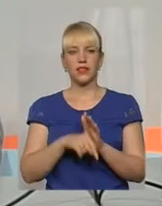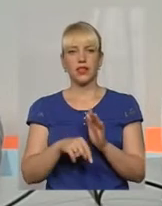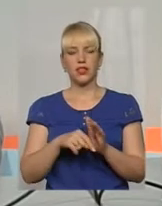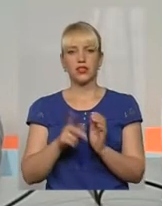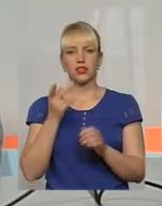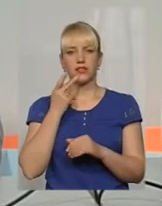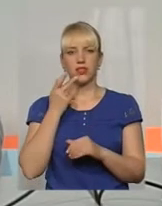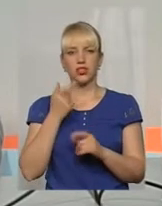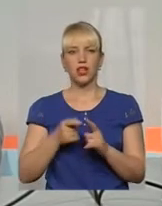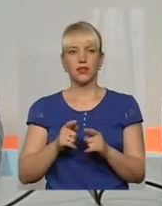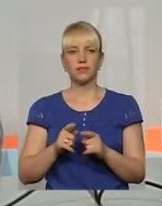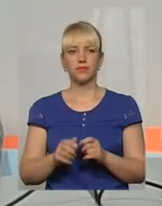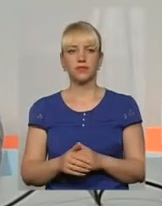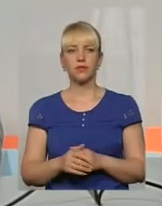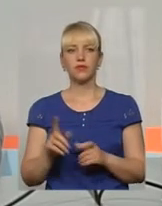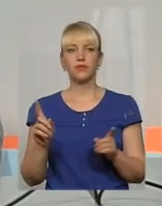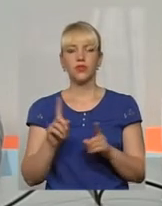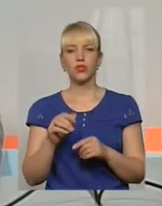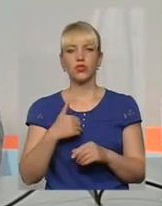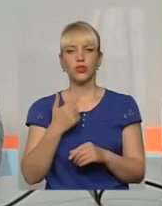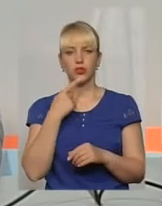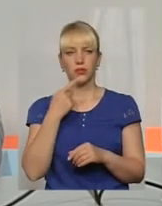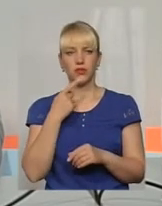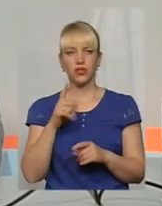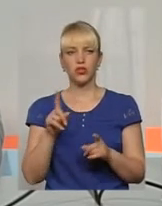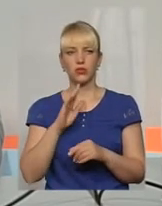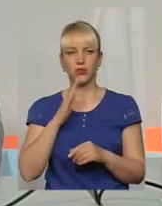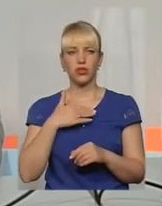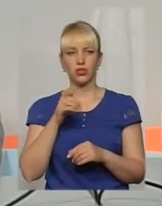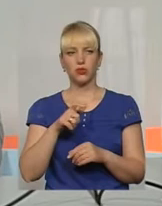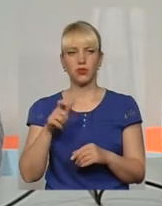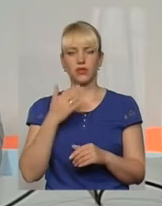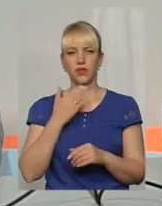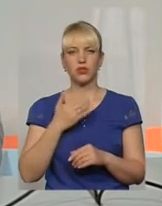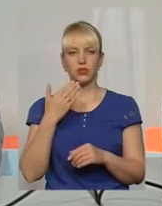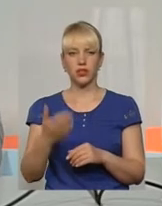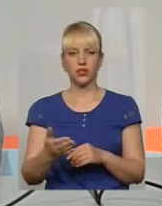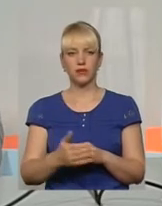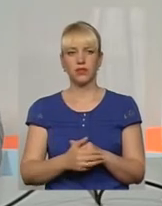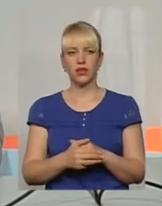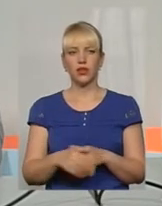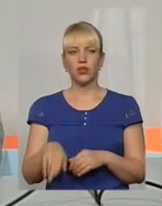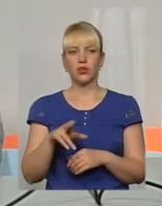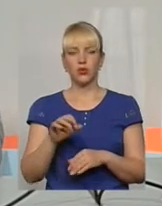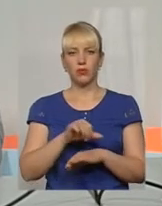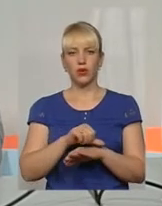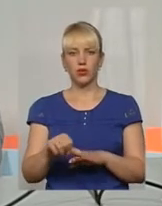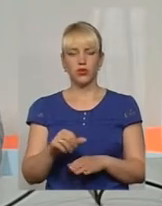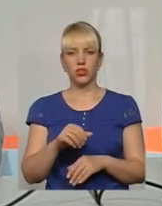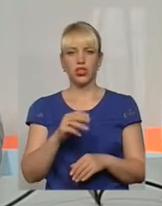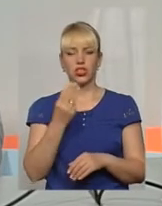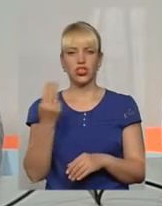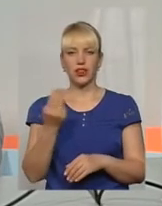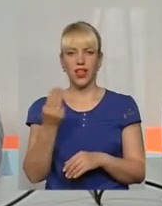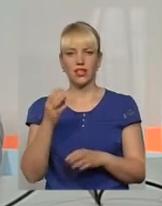Зазвичай, в принципі, ще би хотілося наголосити, щоб наші громадяни звернулися до прикордонного Шенгенського